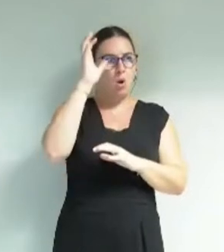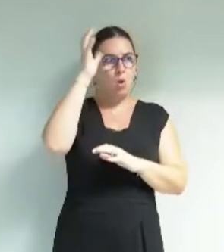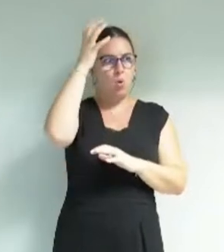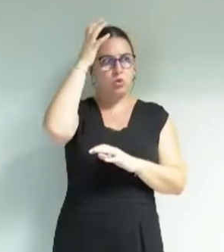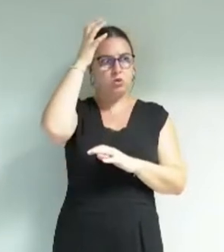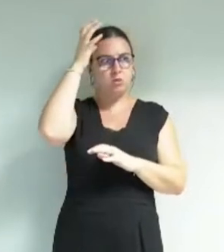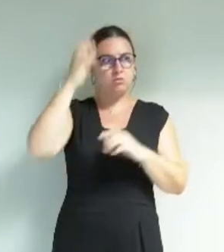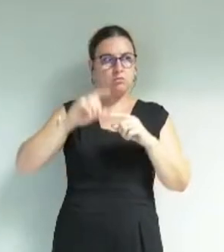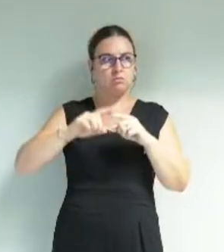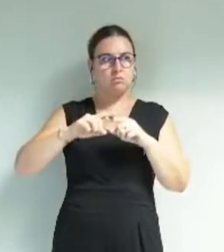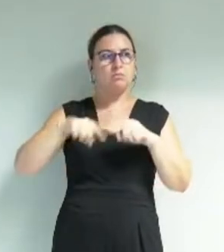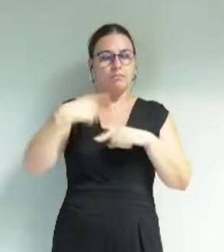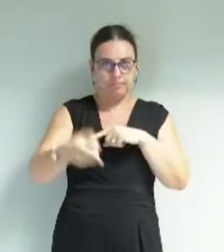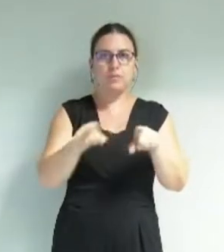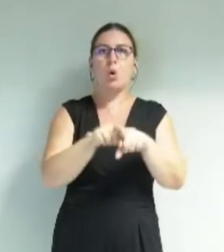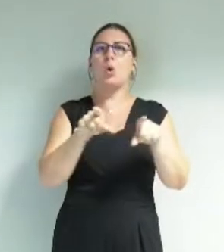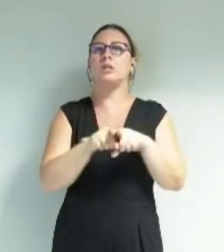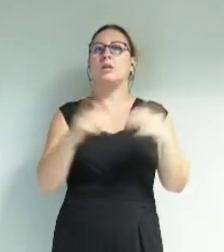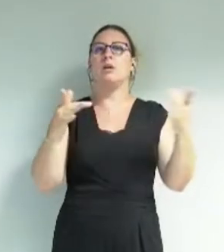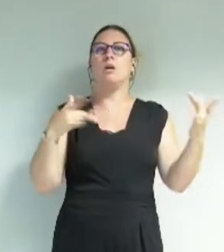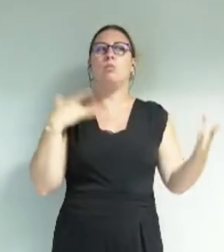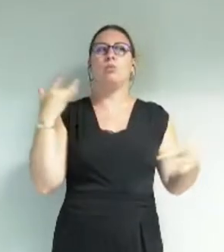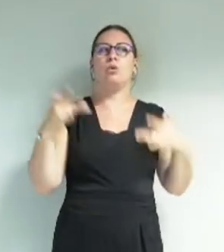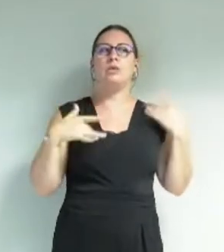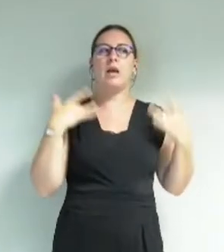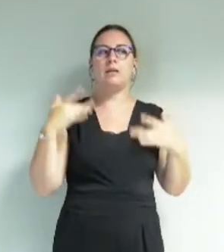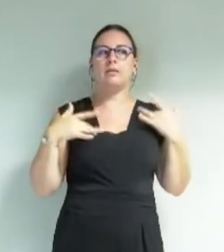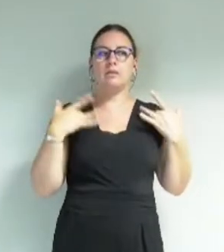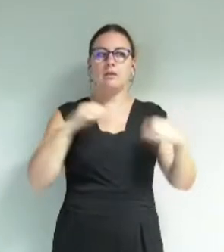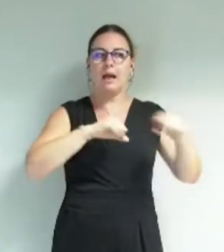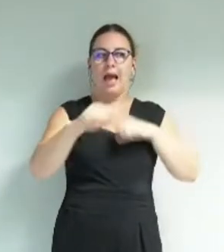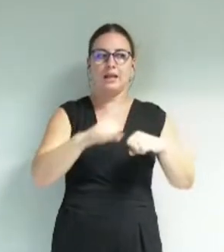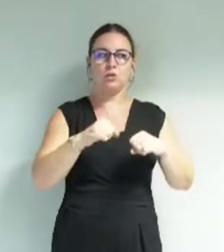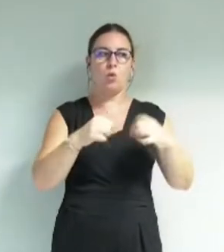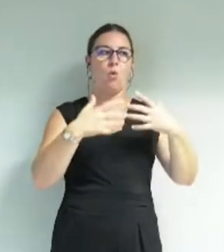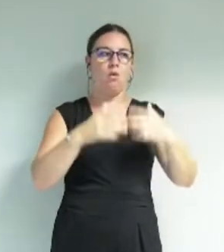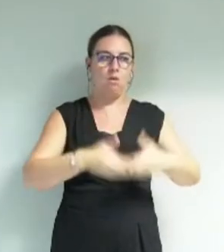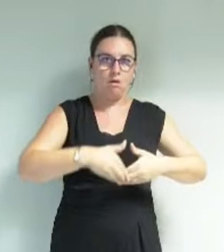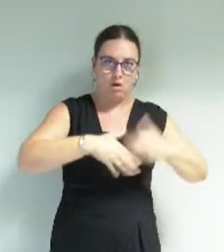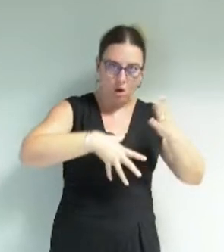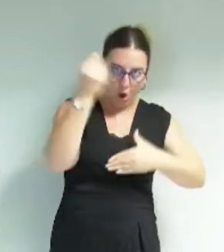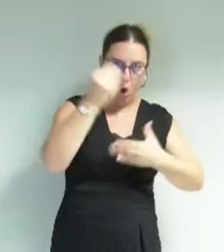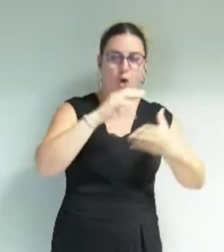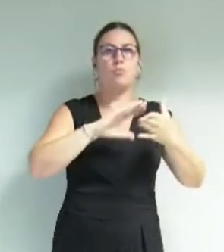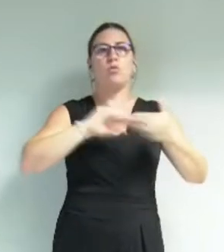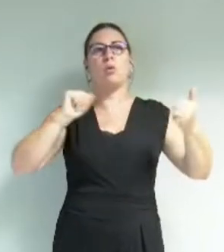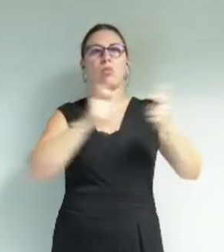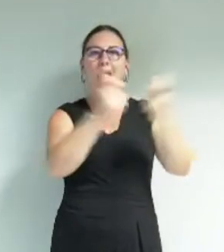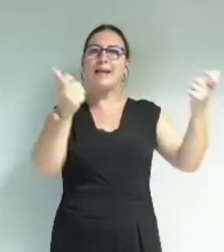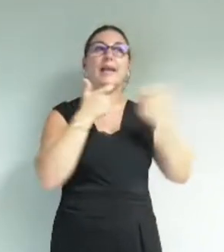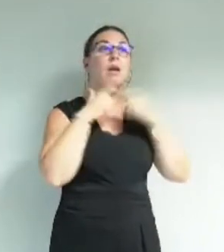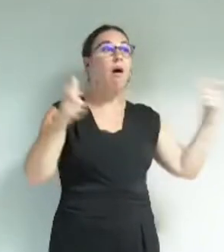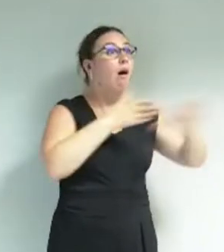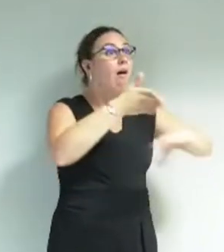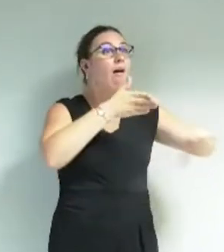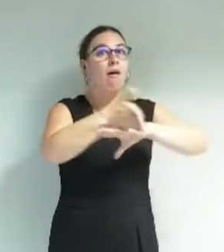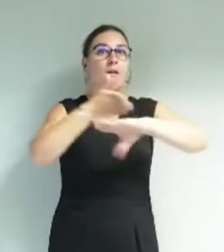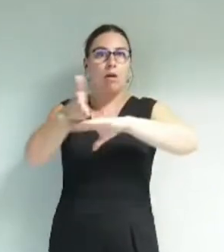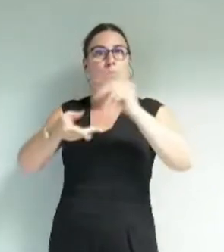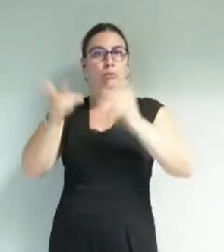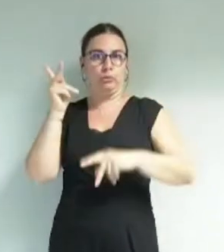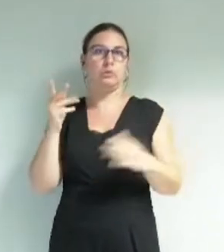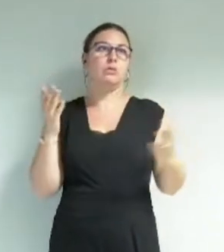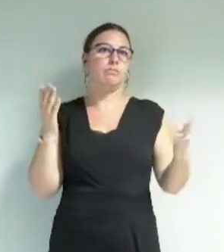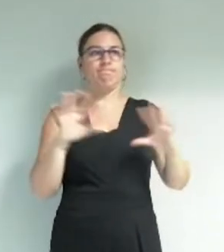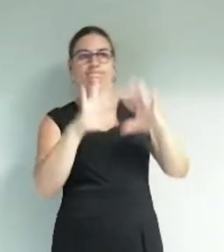privilégié pour contourner les barrières symboliques ou matérielles qui peuvent freiner l'accès à nos équipements. Ce sont alors